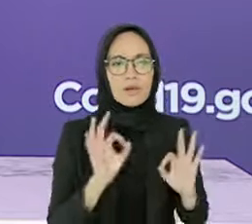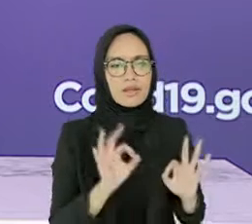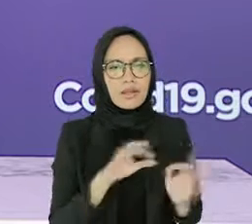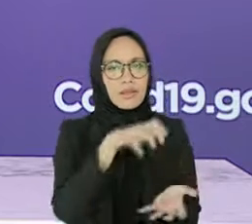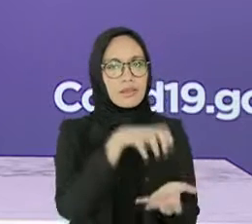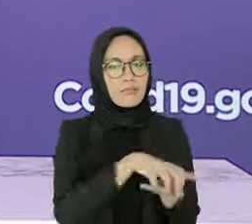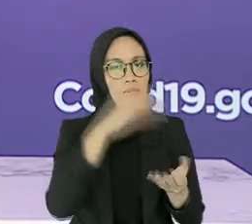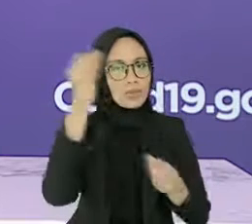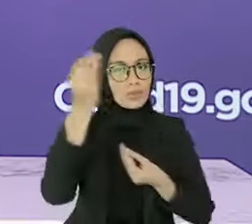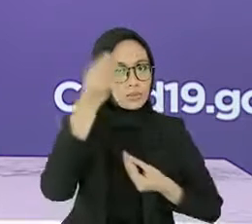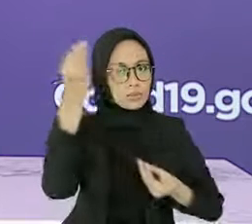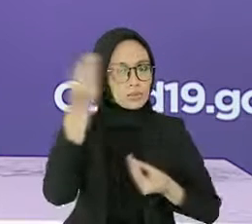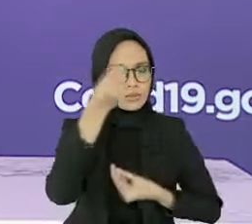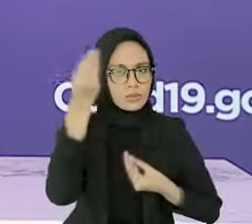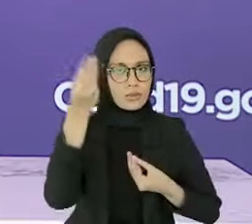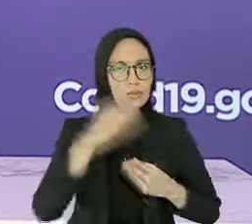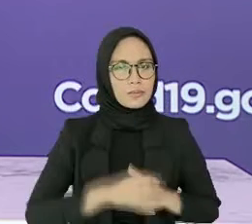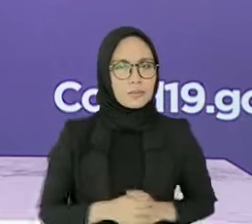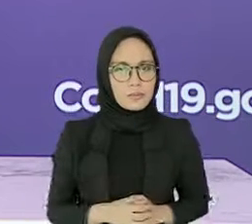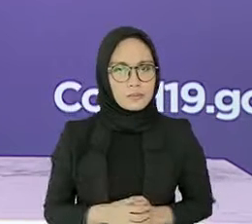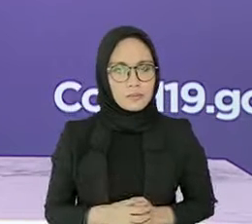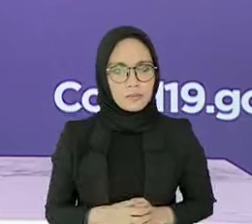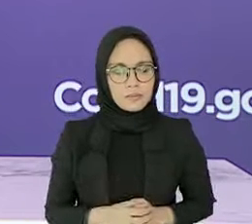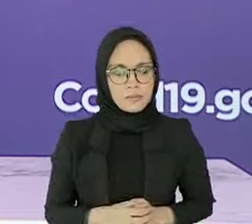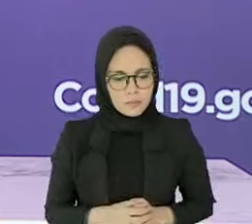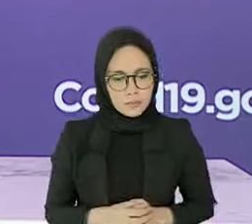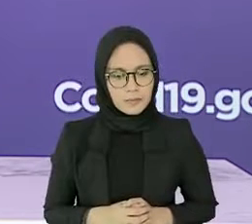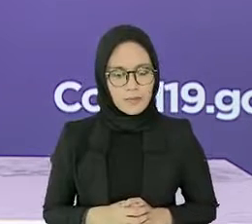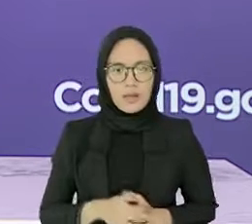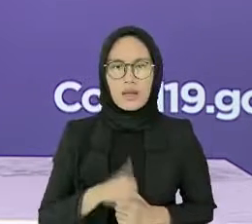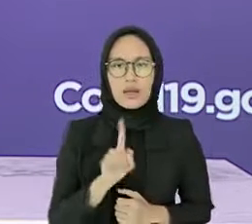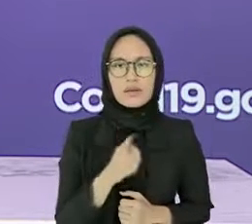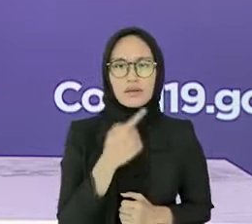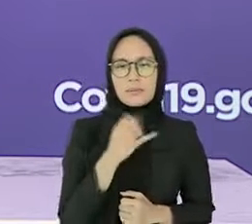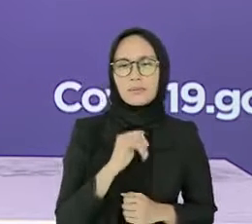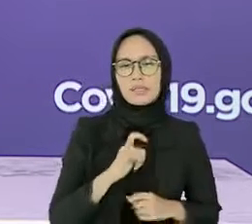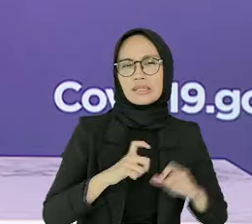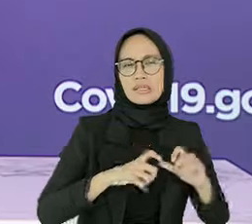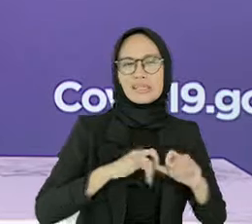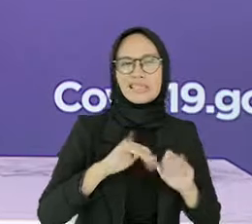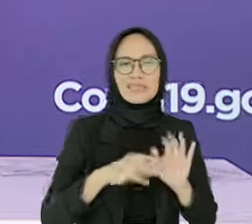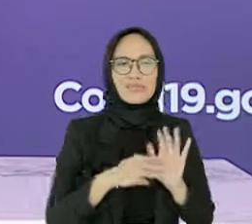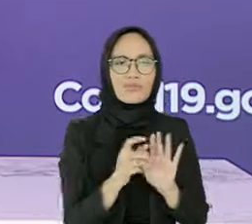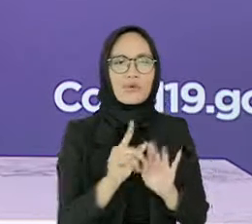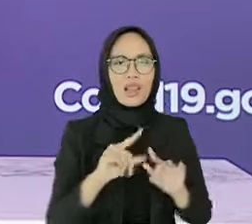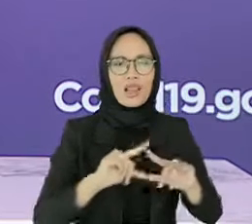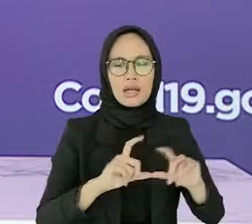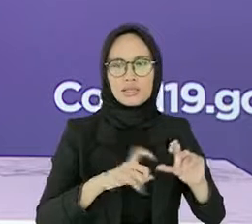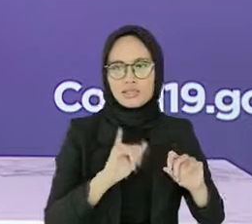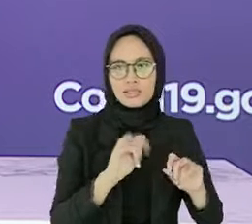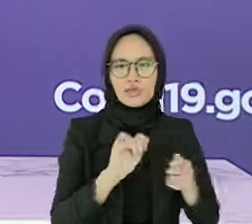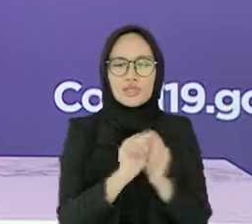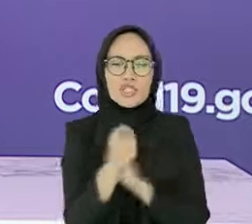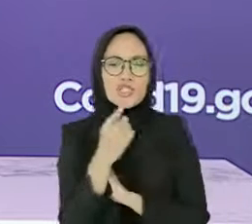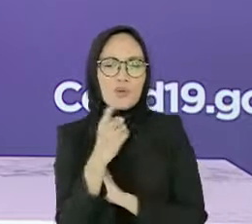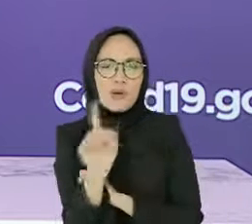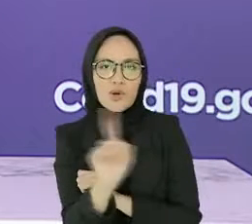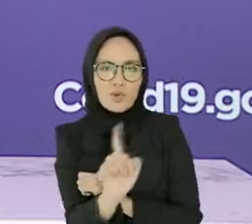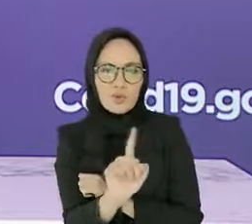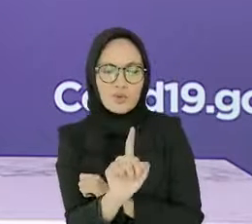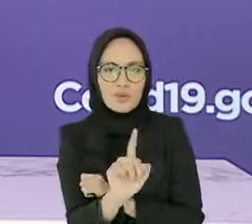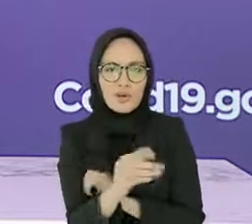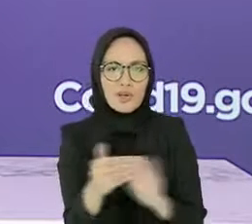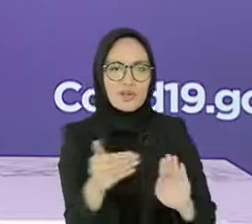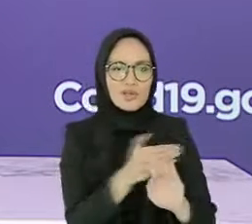wisata di beberapa titik, pemerintah akan melakukan simulasi dalam beberapa hari ini sebelum resmi dibuka pada